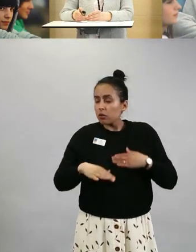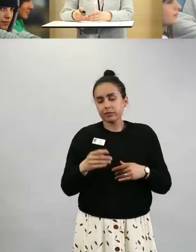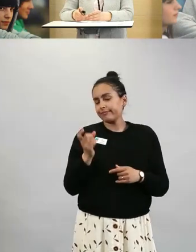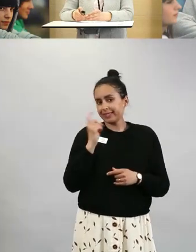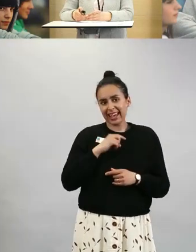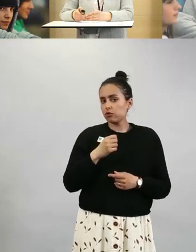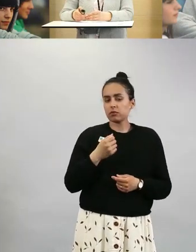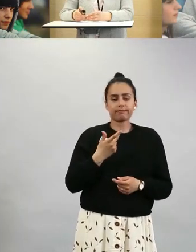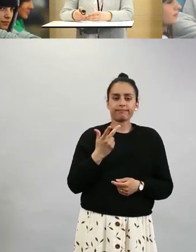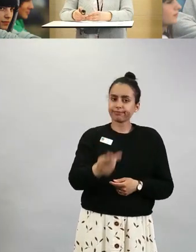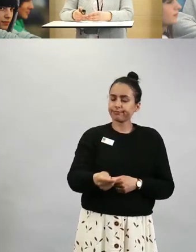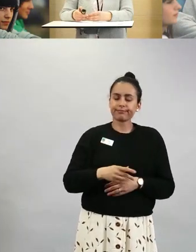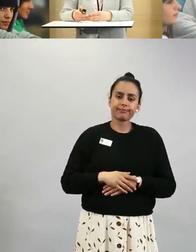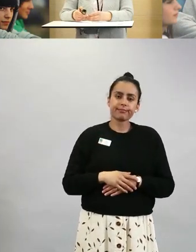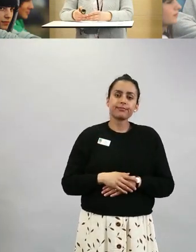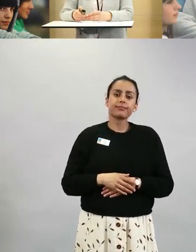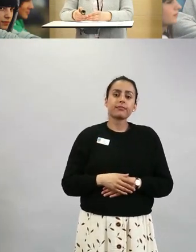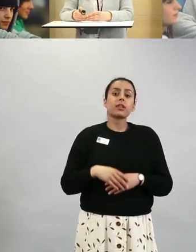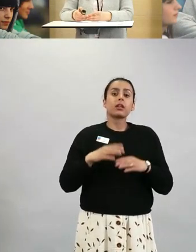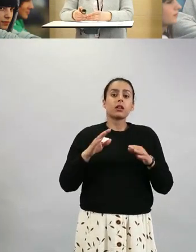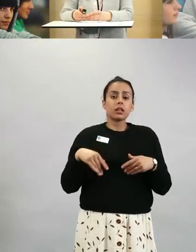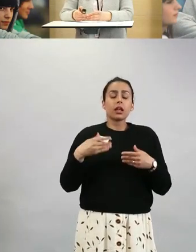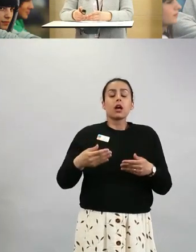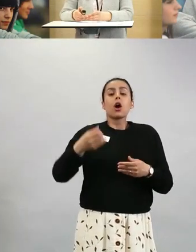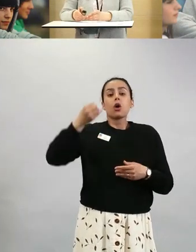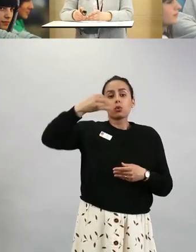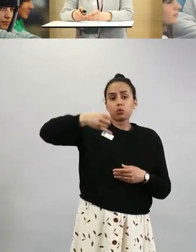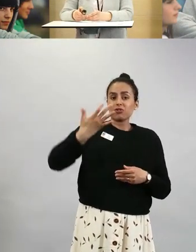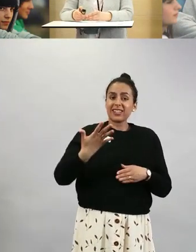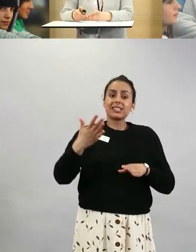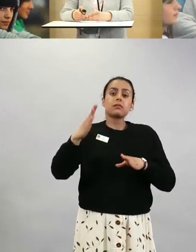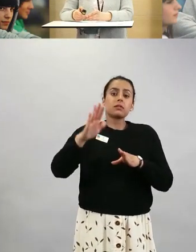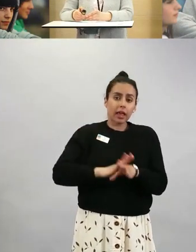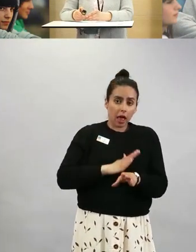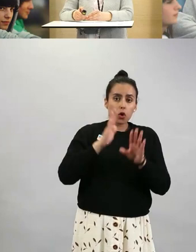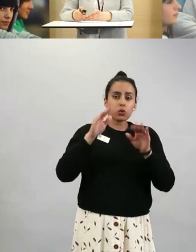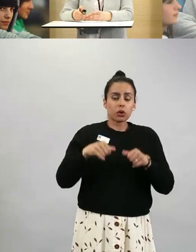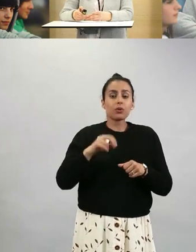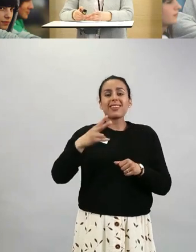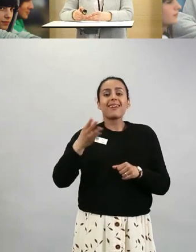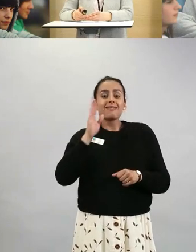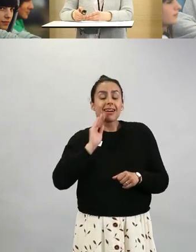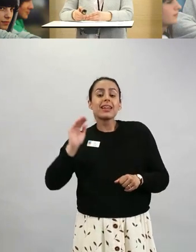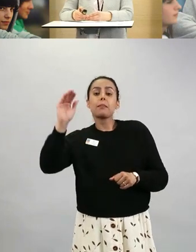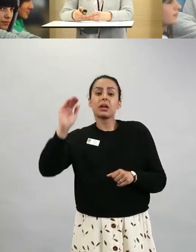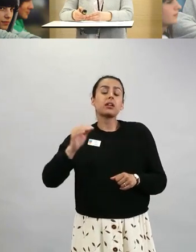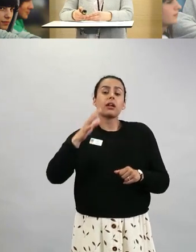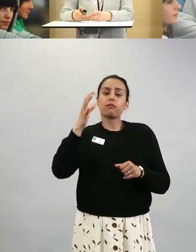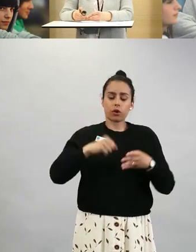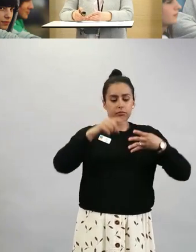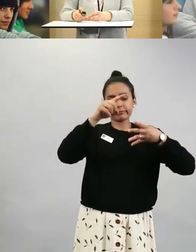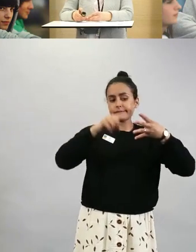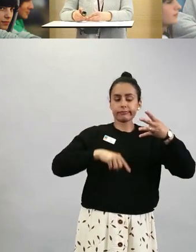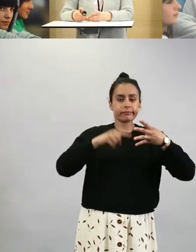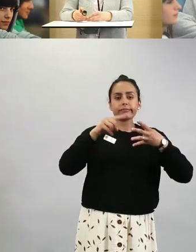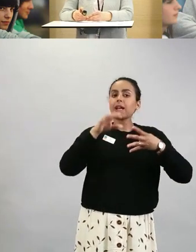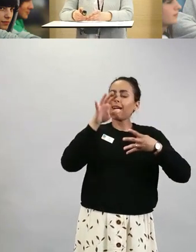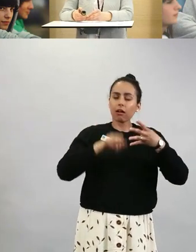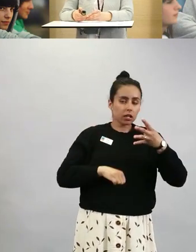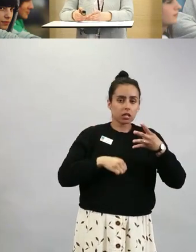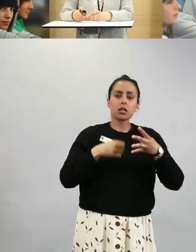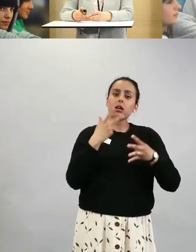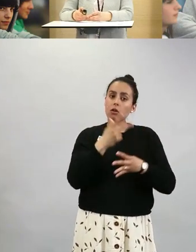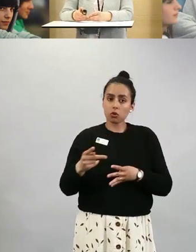sitten 65 vuotta täyttäneelle ja sitä vanhemmalle, niin voidaan käyttää näitä kaikkia rokotteita. uusien